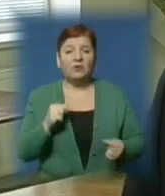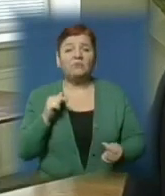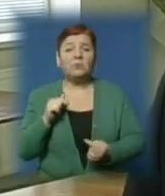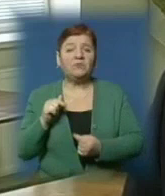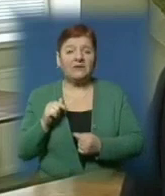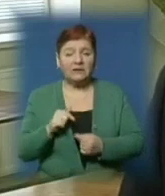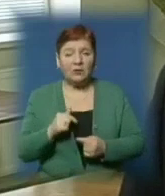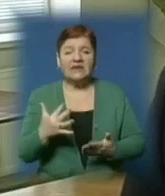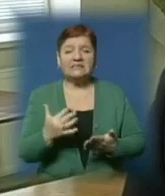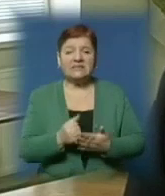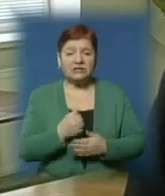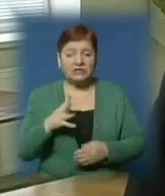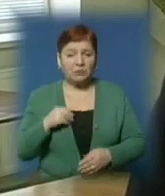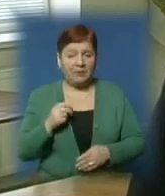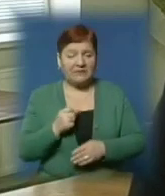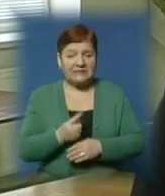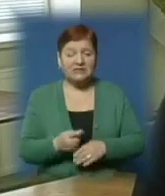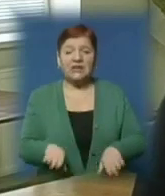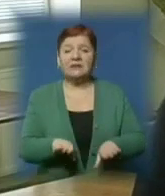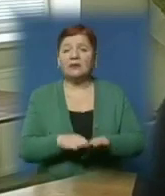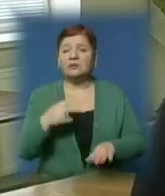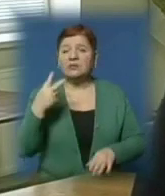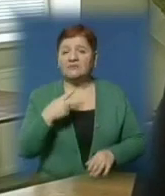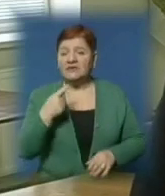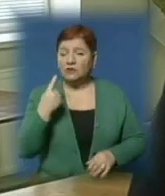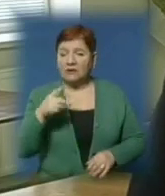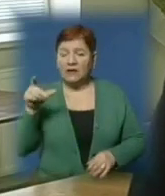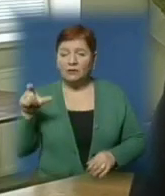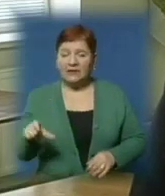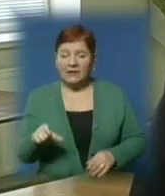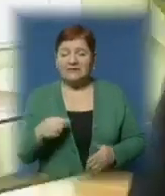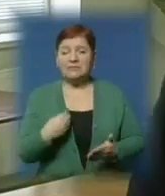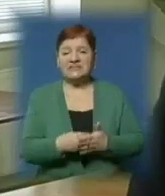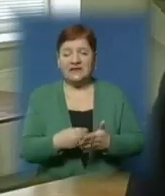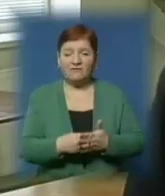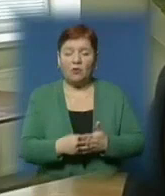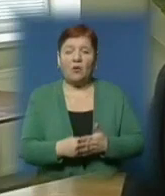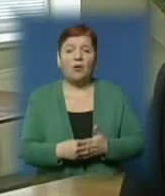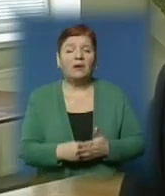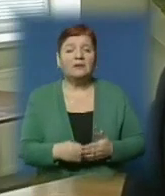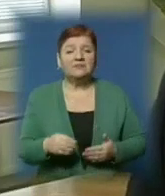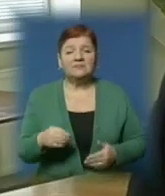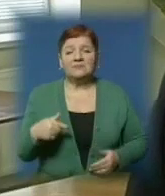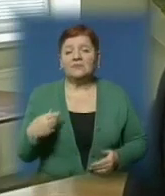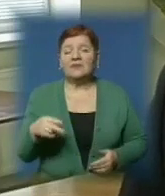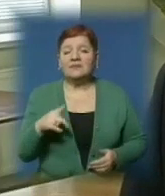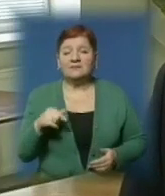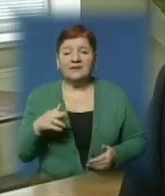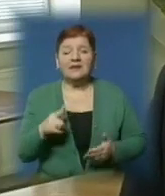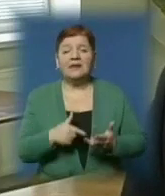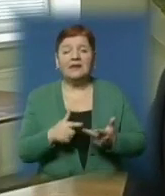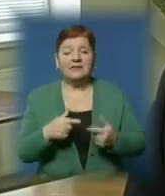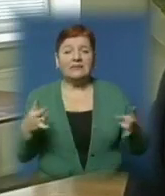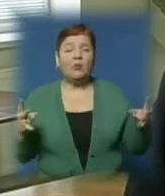знайшли своє призначення, а також 23 мільйони із місцевого бюджету. Закуплено певну кількість